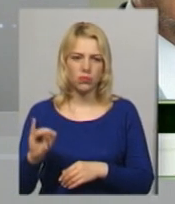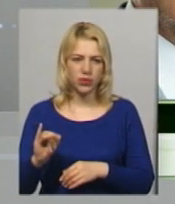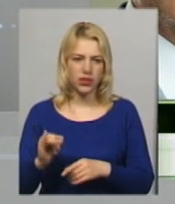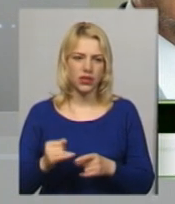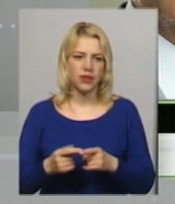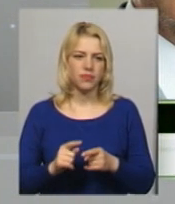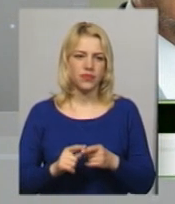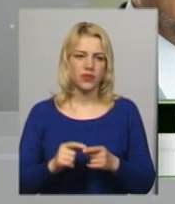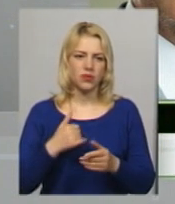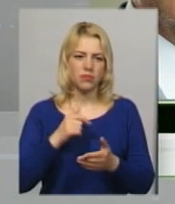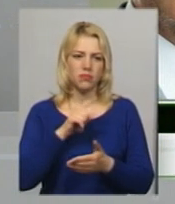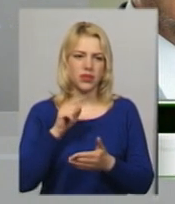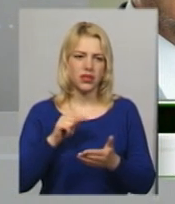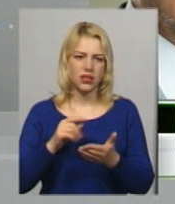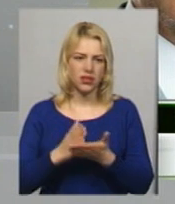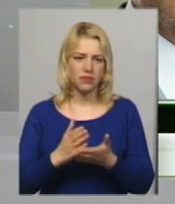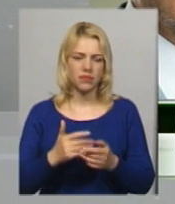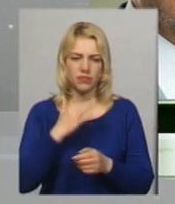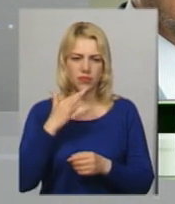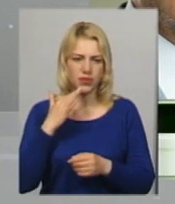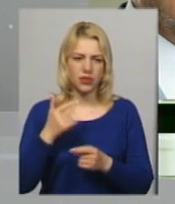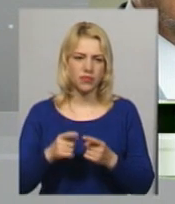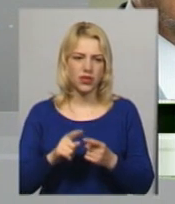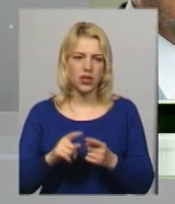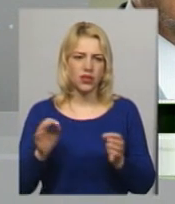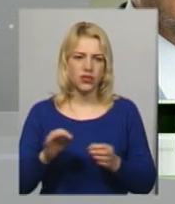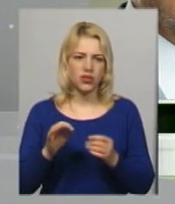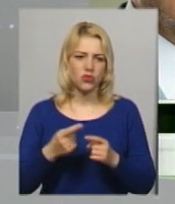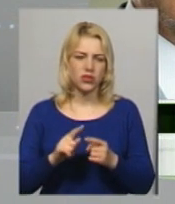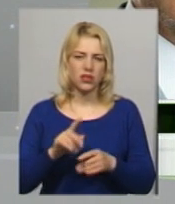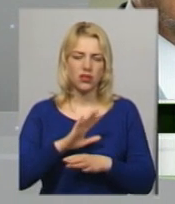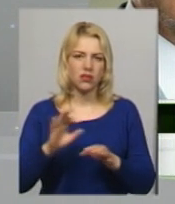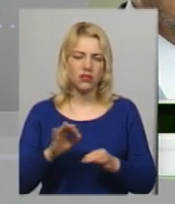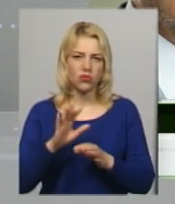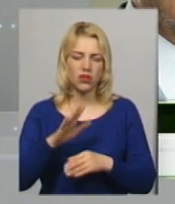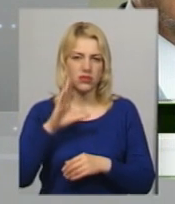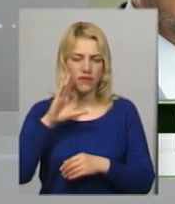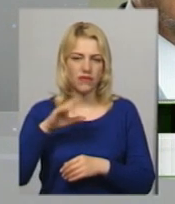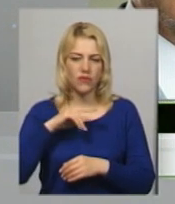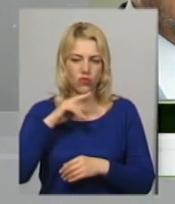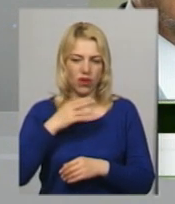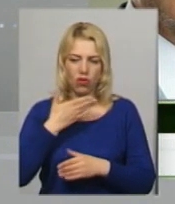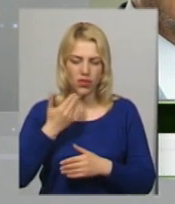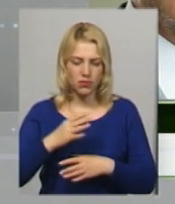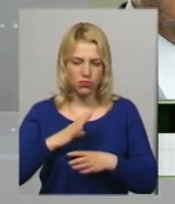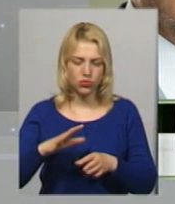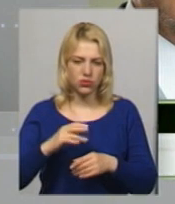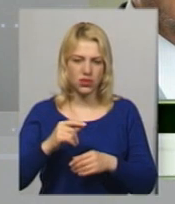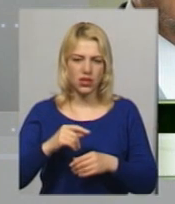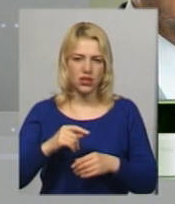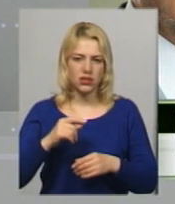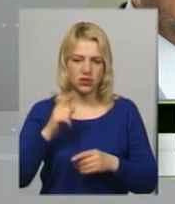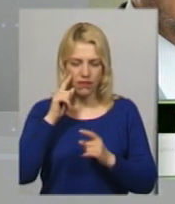проблемне питання про гостик, оскільки приїхало. І коли на це ніхто не звертав уваги, це ж з цього року безпосередньо почалося.